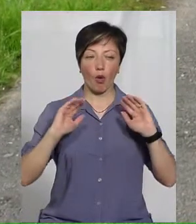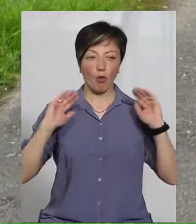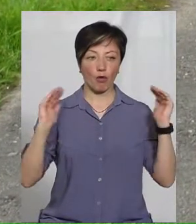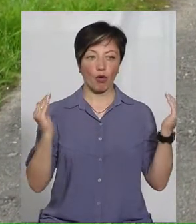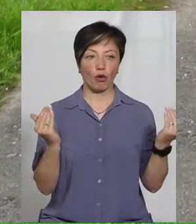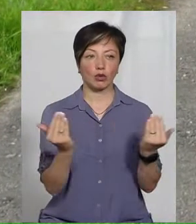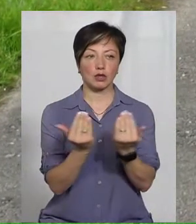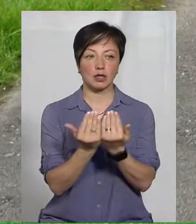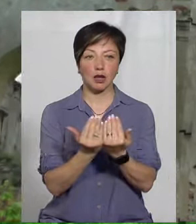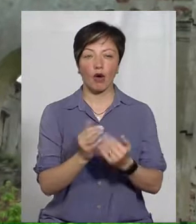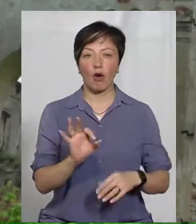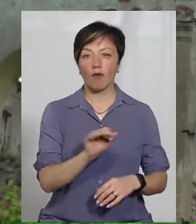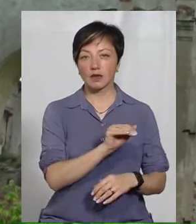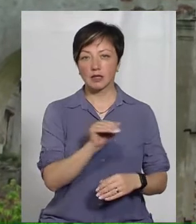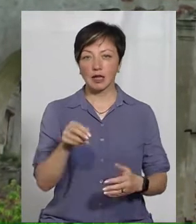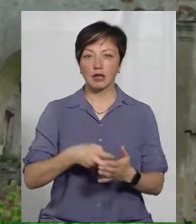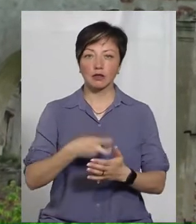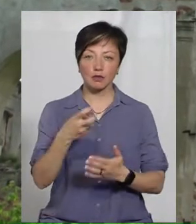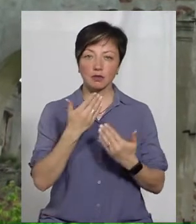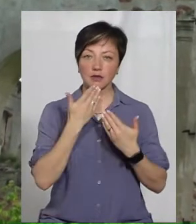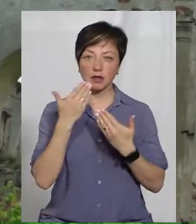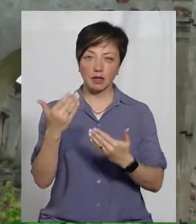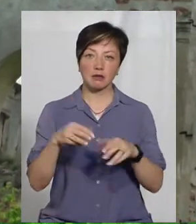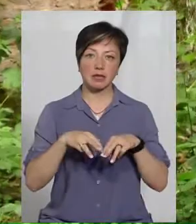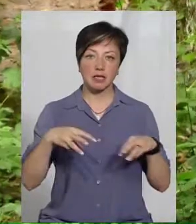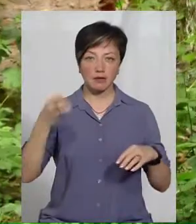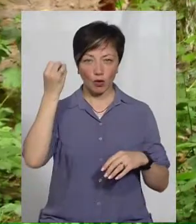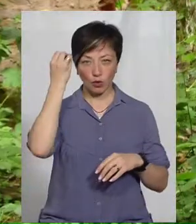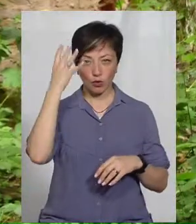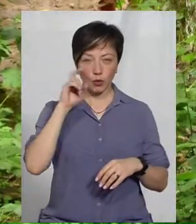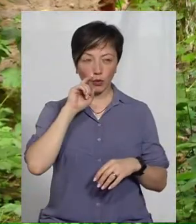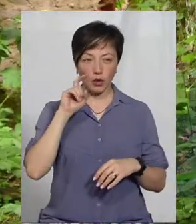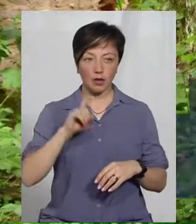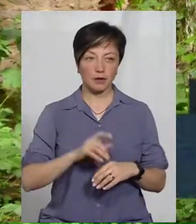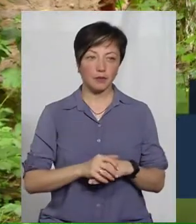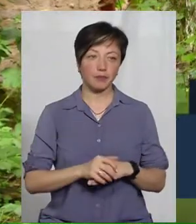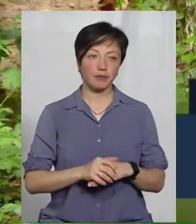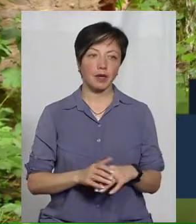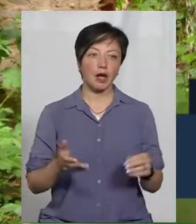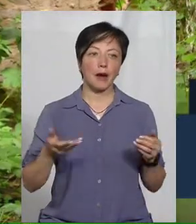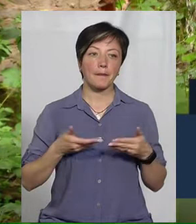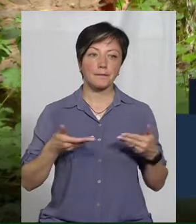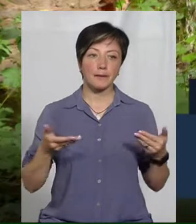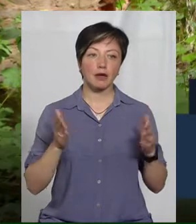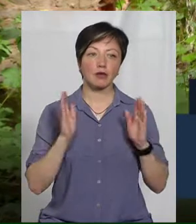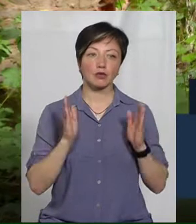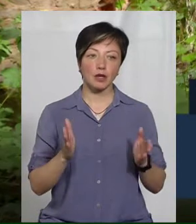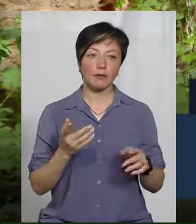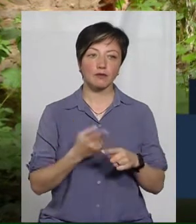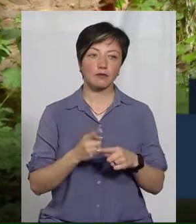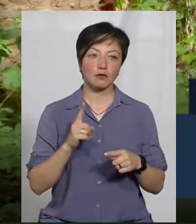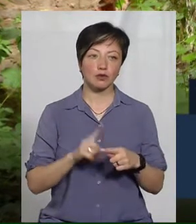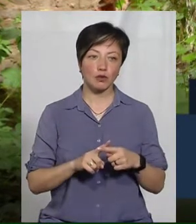Чоловік додає, з офіційним листом звертатиметься до Міністерства культури України. Ми будемо в цьому акті вписувати,